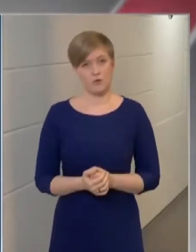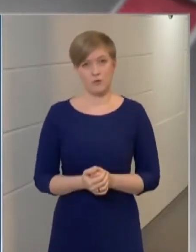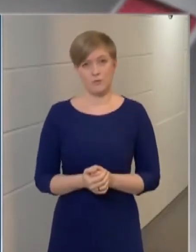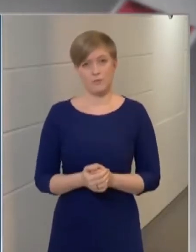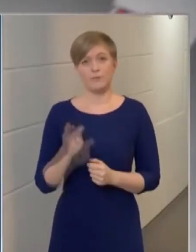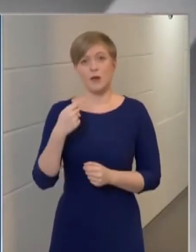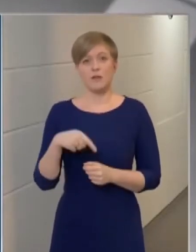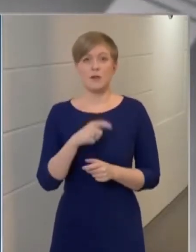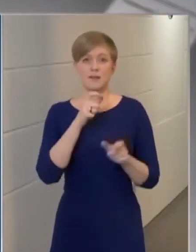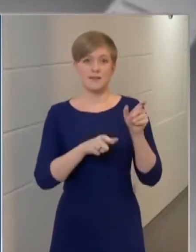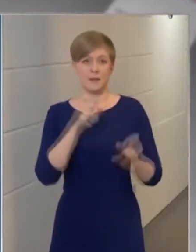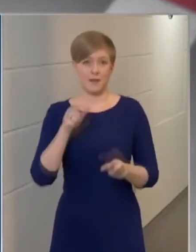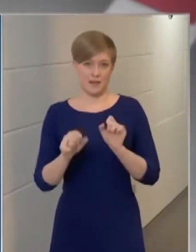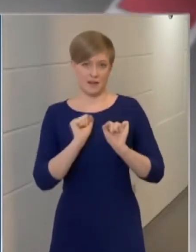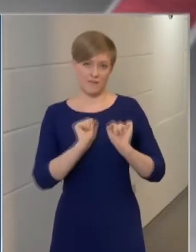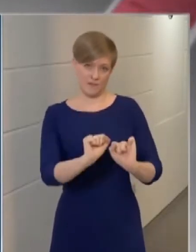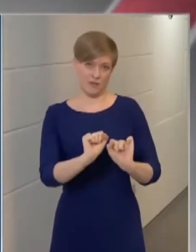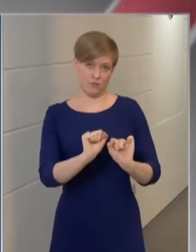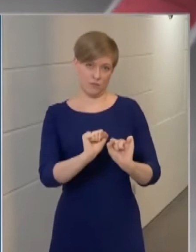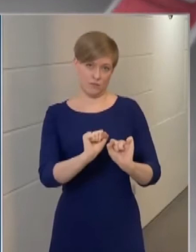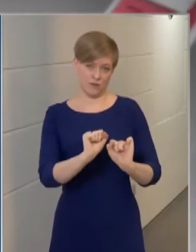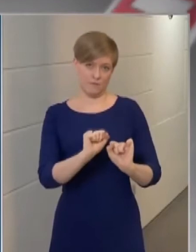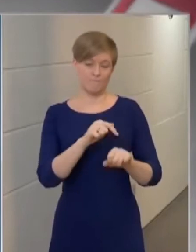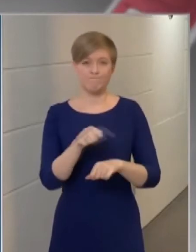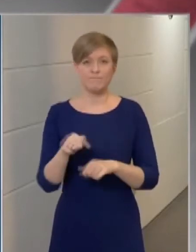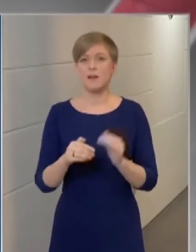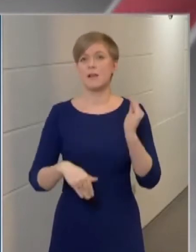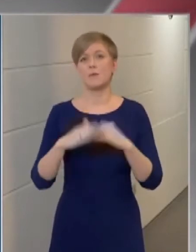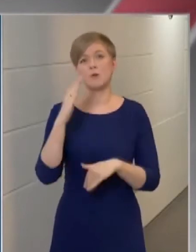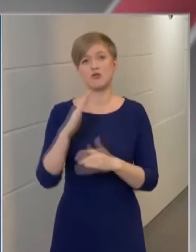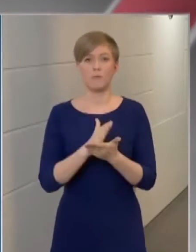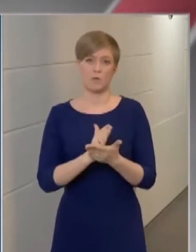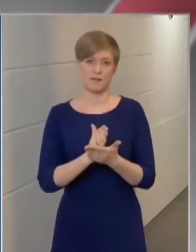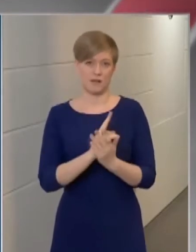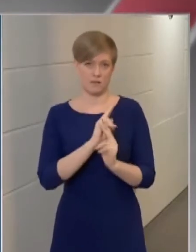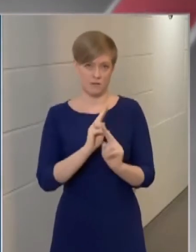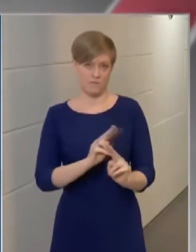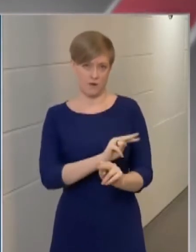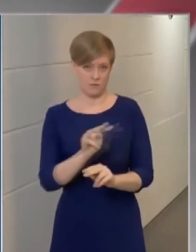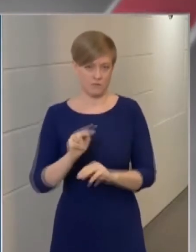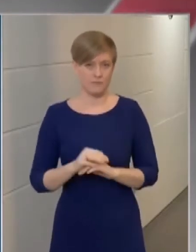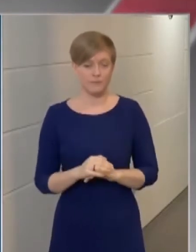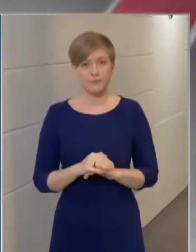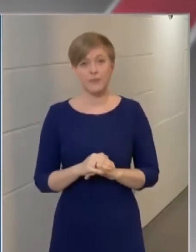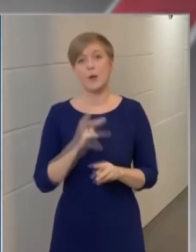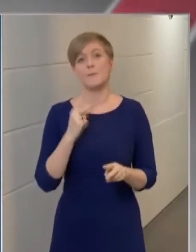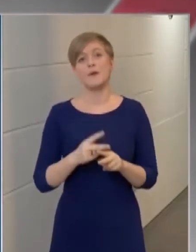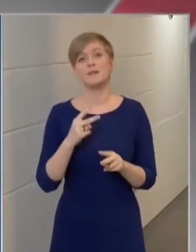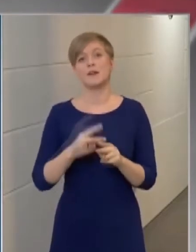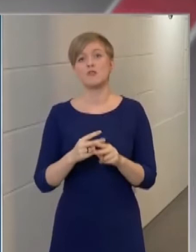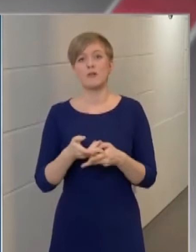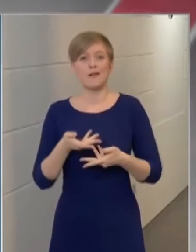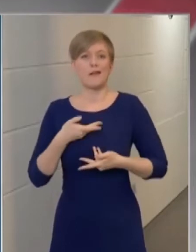azokat a személyeket védjük meg, akik a legmagasabb kockázatot hordozzák a betegség